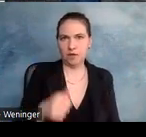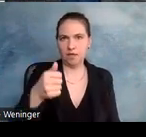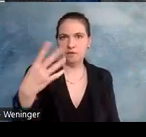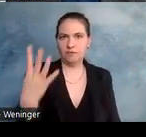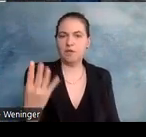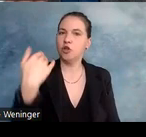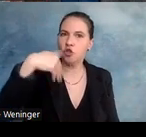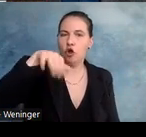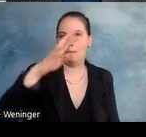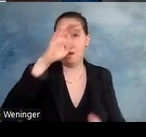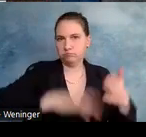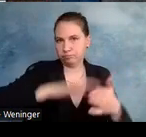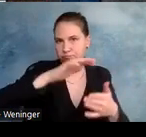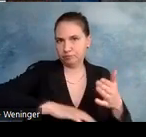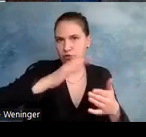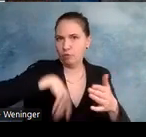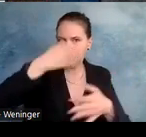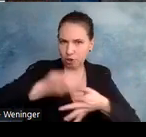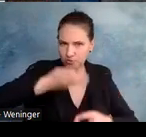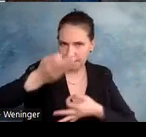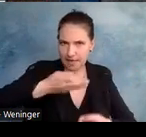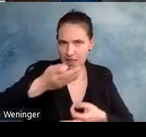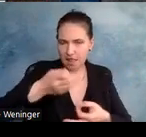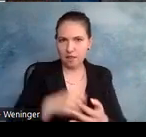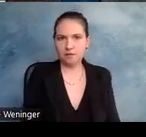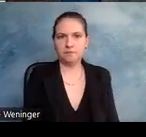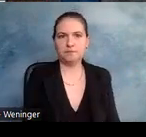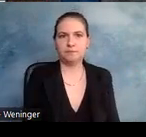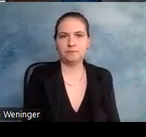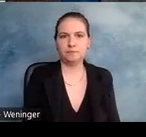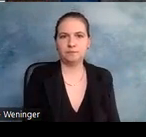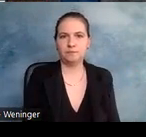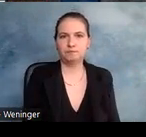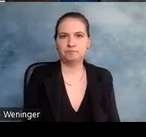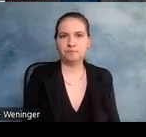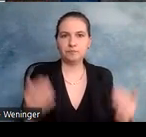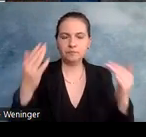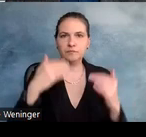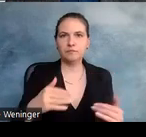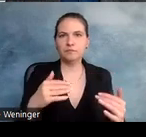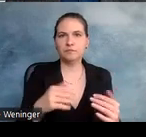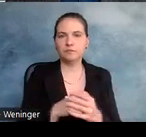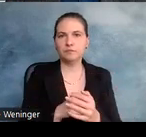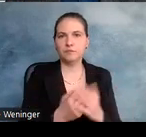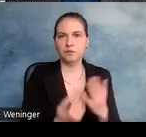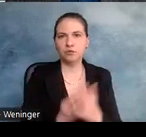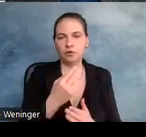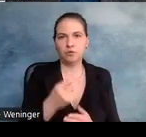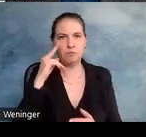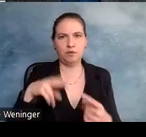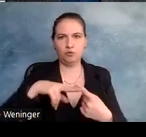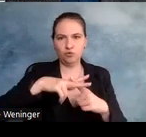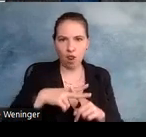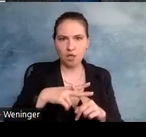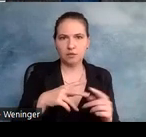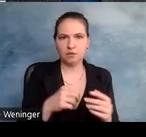erweitert werden, sodass es spezifischer wird. Und dann haben wir auch neu den Überblick über Tools zur Prüfung